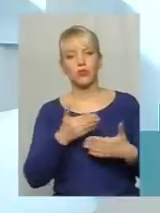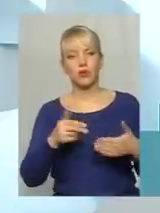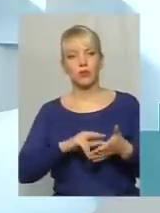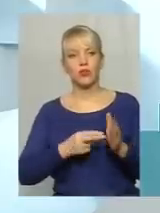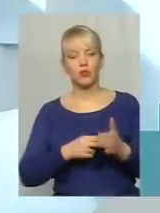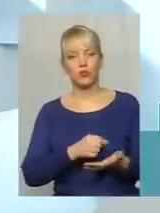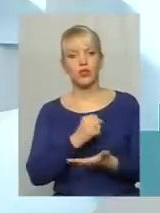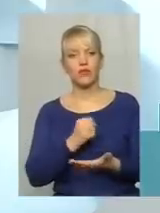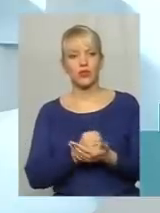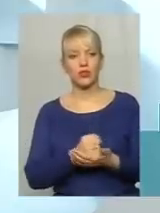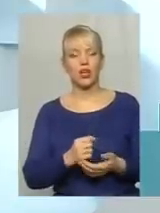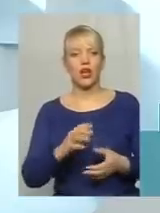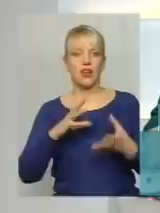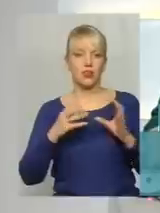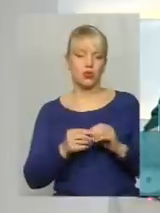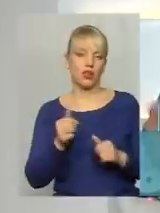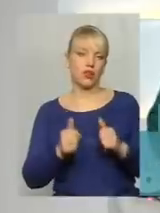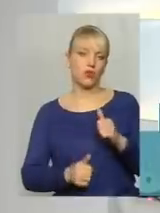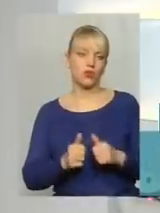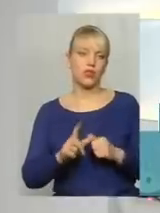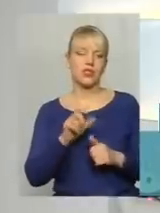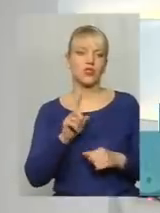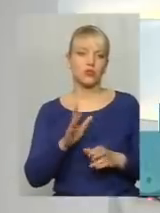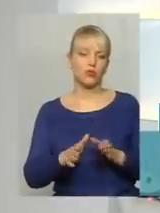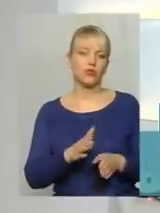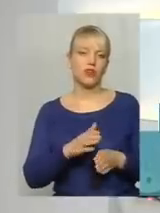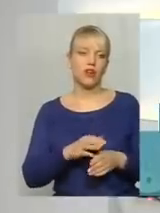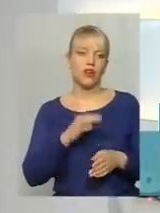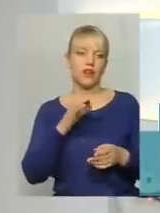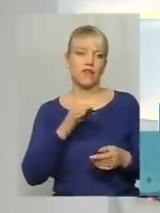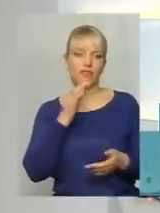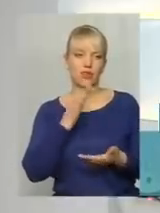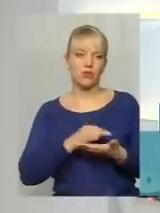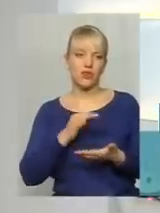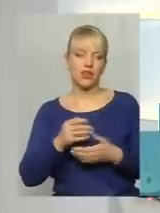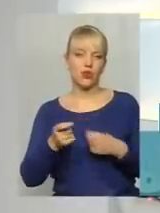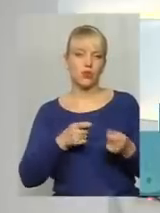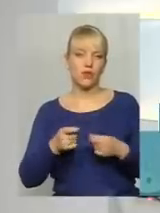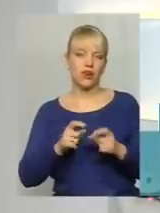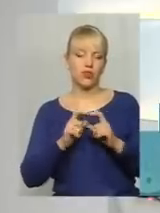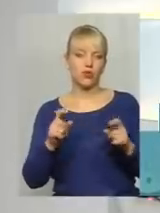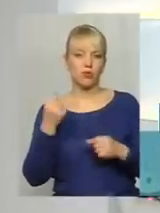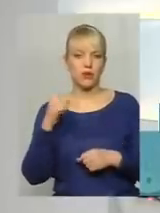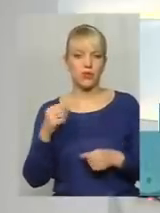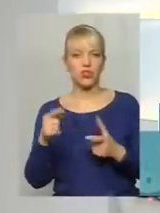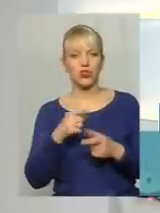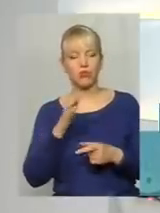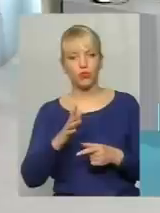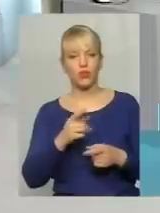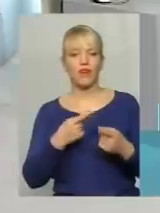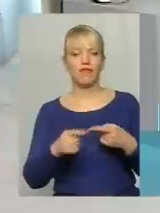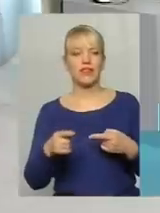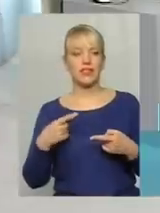затвердити результати конкурсу. За що будуть відповідати управляючі компанії-переможці? Чи будуть відрізнятися